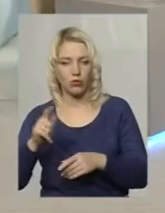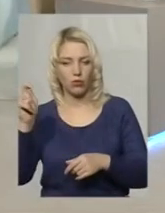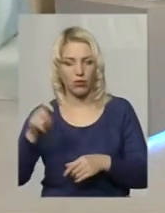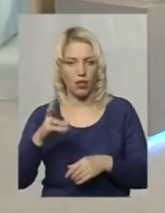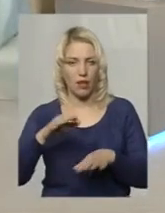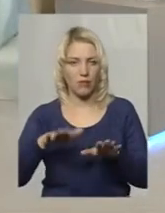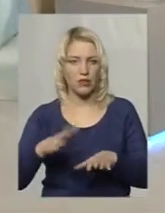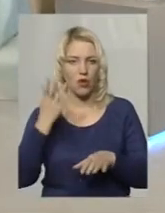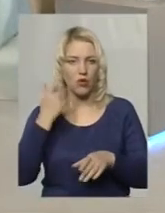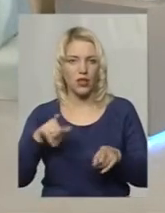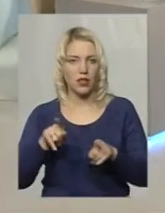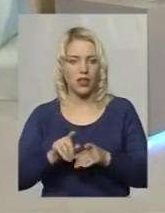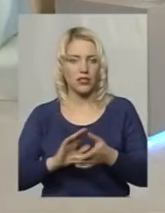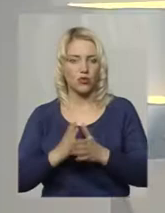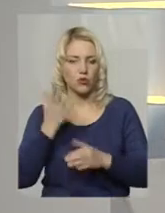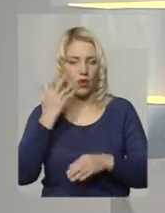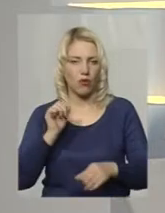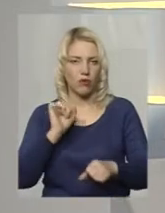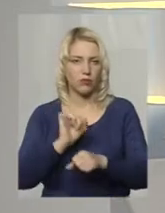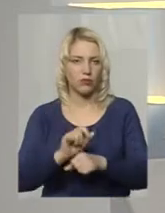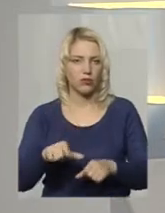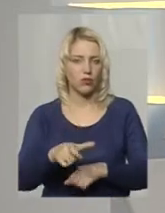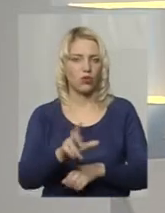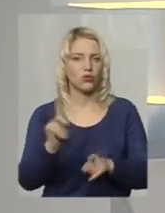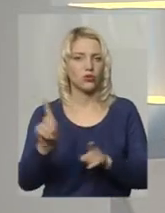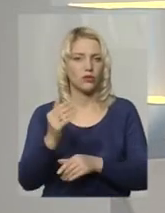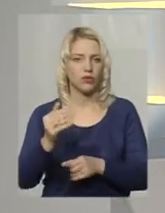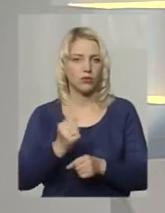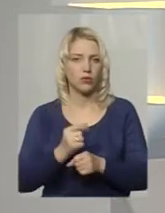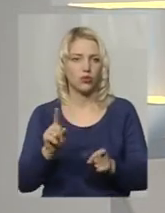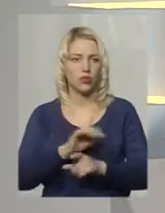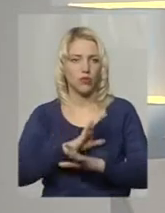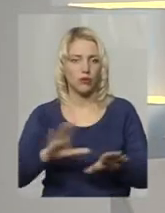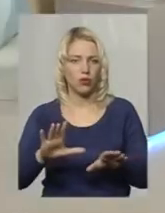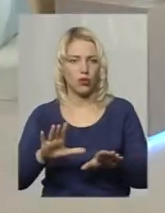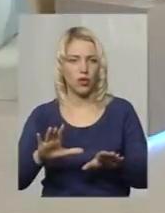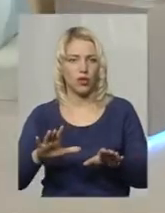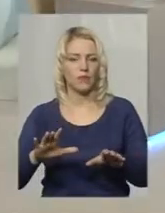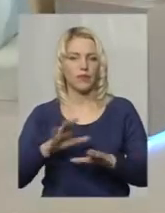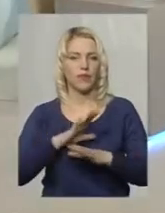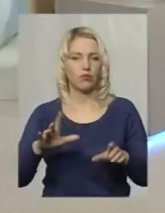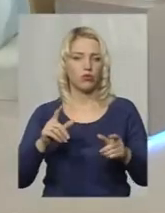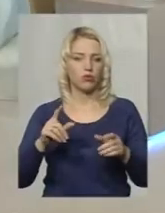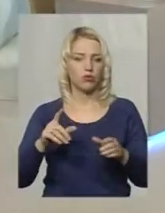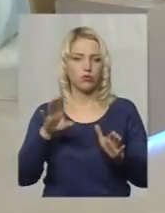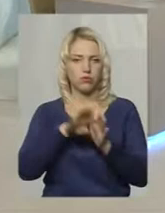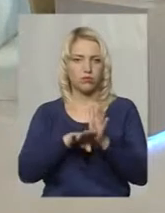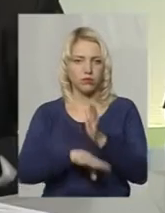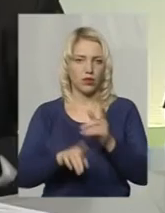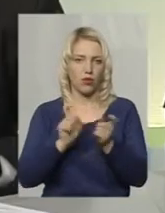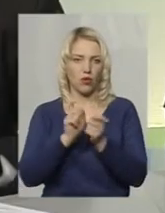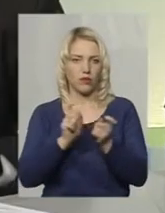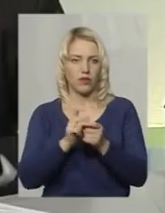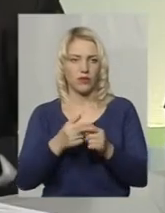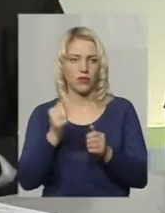коли сталася така ситуація, перекрили брилами дорогу, як ви чините для того, щоб не було поглиблення конфлікту? В кожній ситуації ми бачимо,